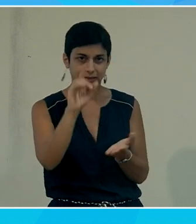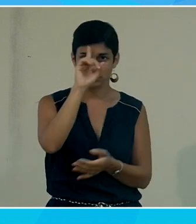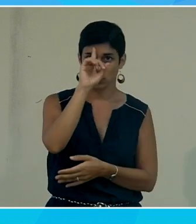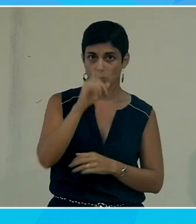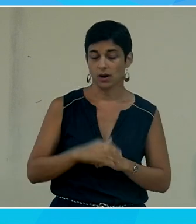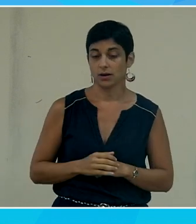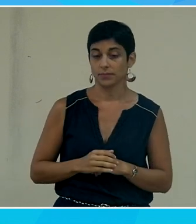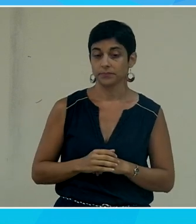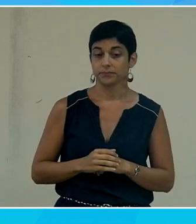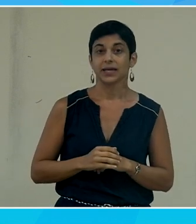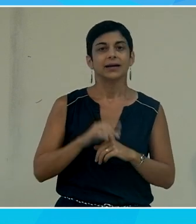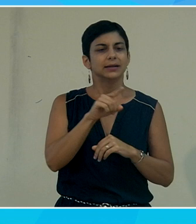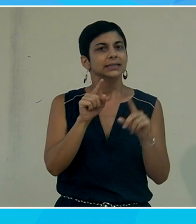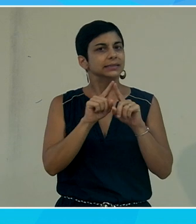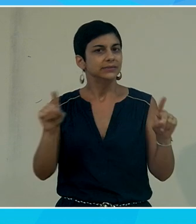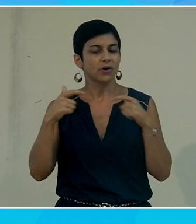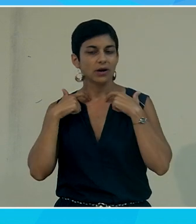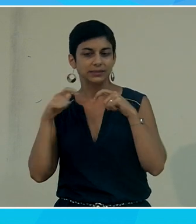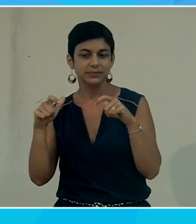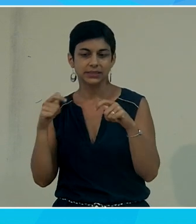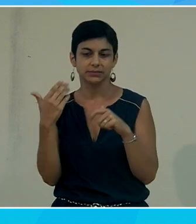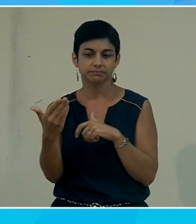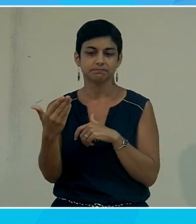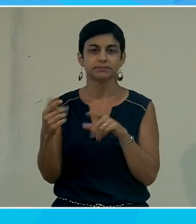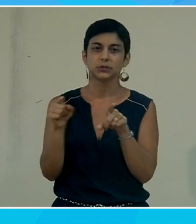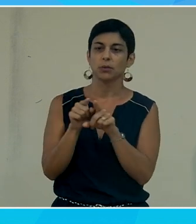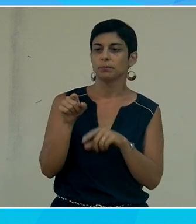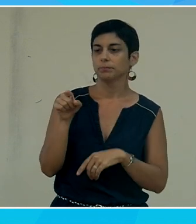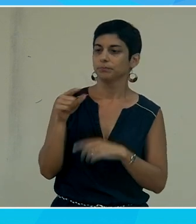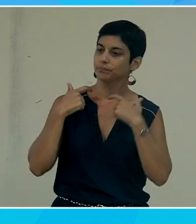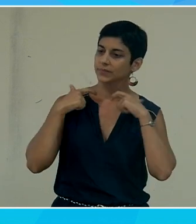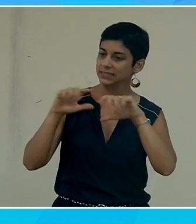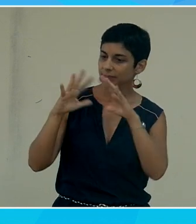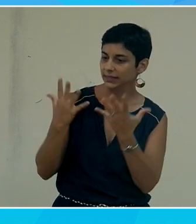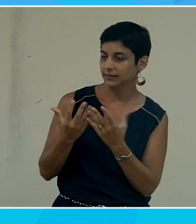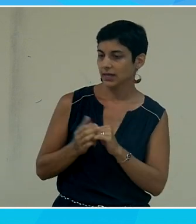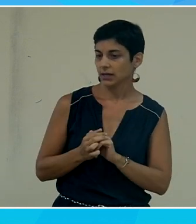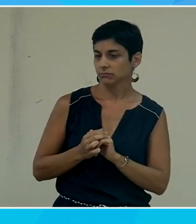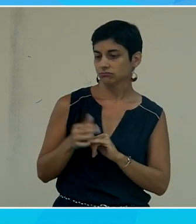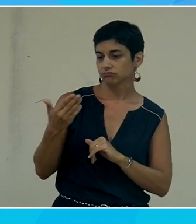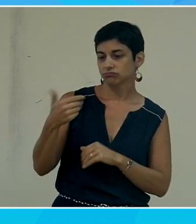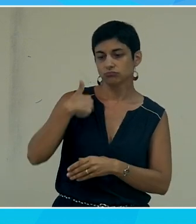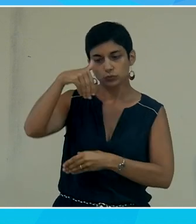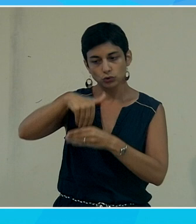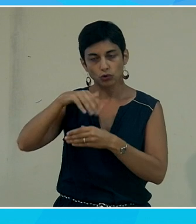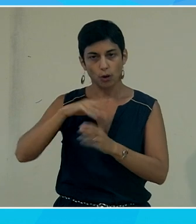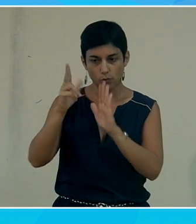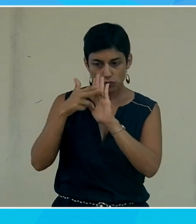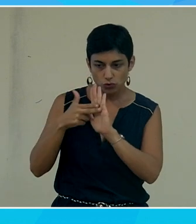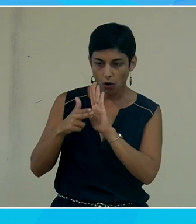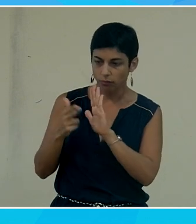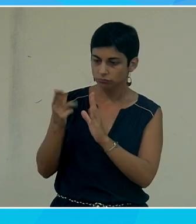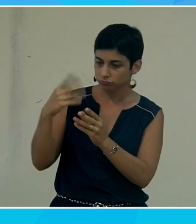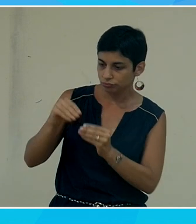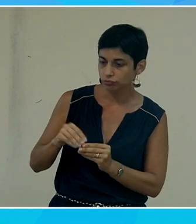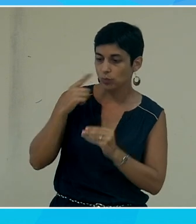différent de l'accessibilité qui est plutôt un attribut qui permet de dire cette caractéristique donc je respecte un certain nombre de normes d'accessibilité